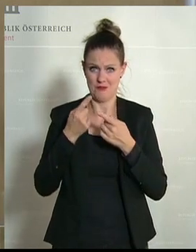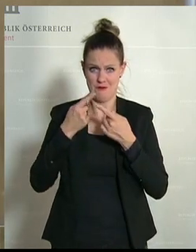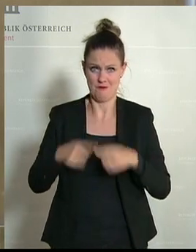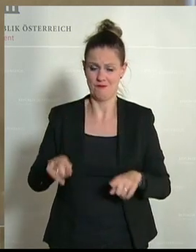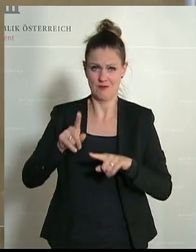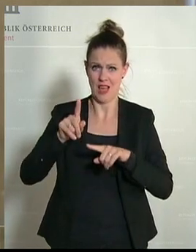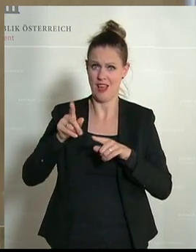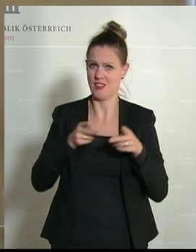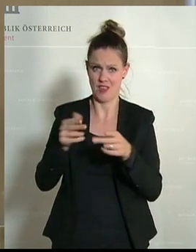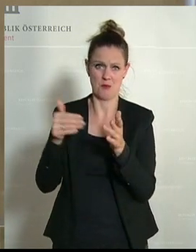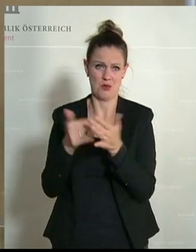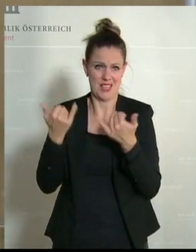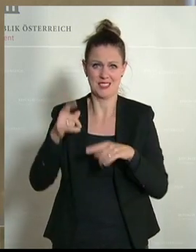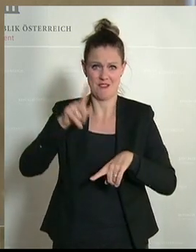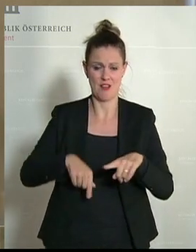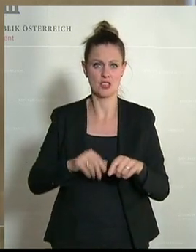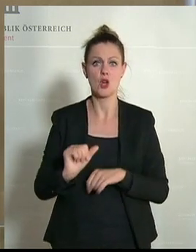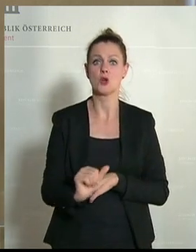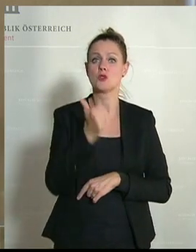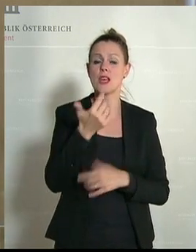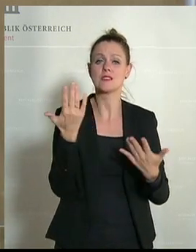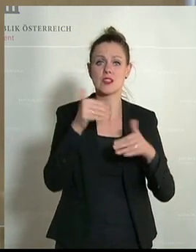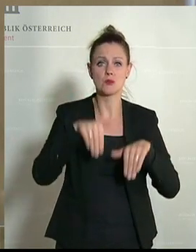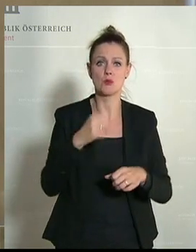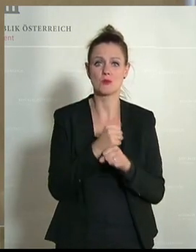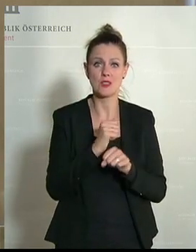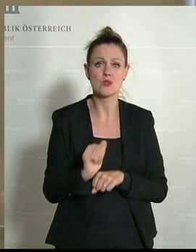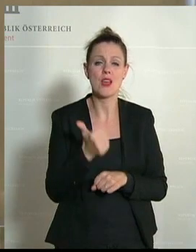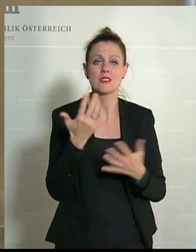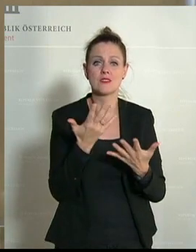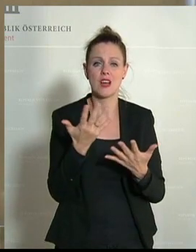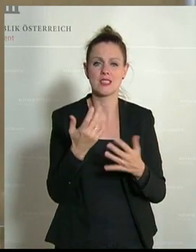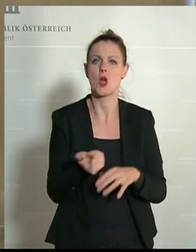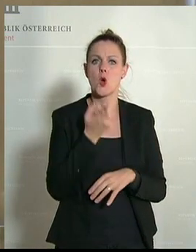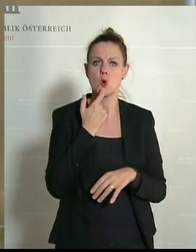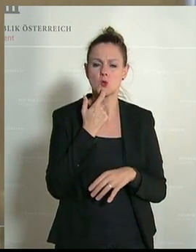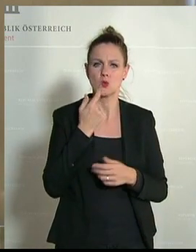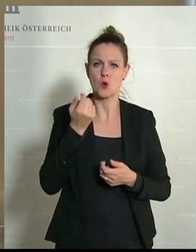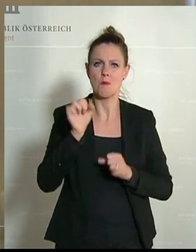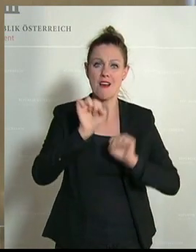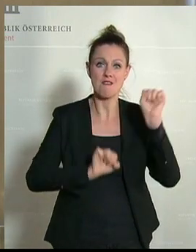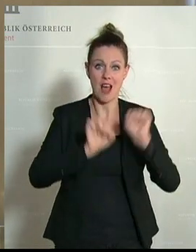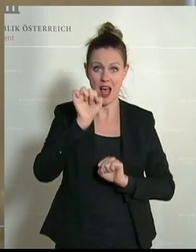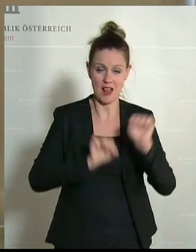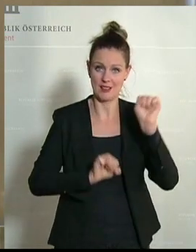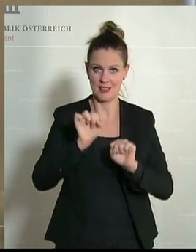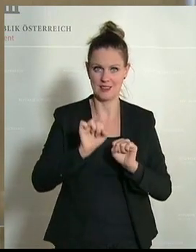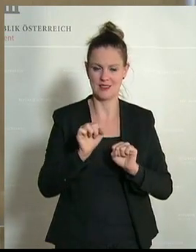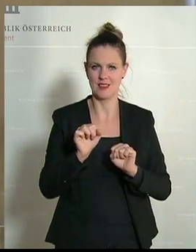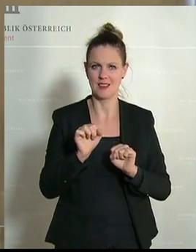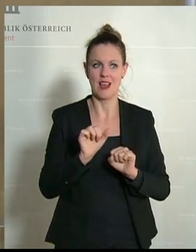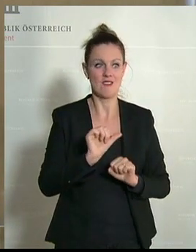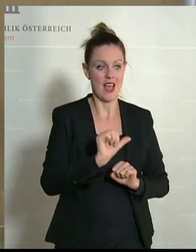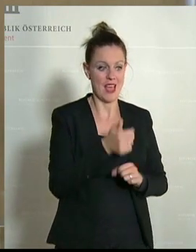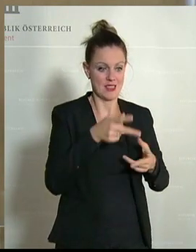gewählt, denn das, was wir als erstes wählen müssen und das, wir als erstes setzen müssen, ist, dieses Konsumverhalten nach dieser ersten